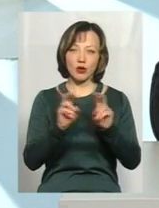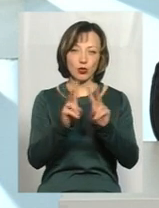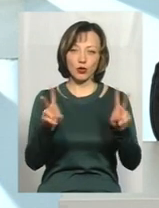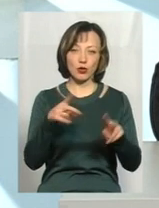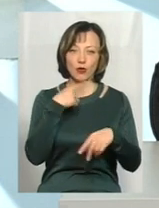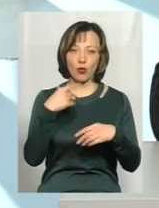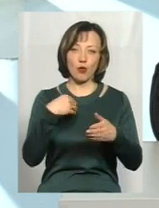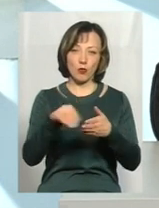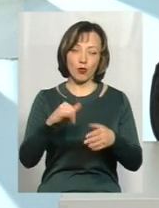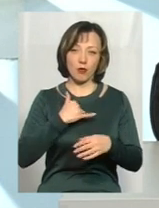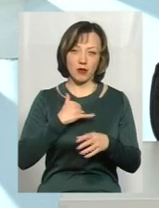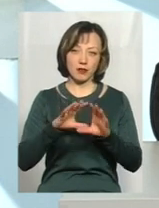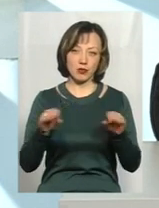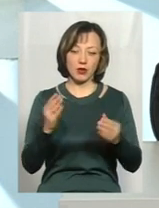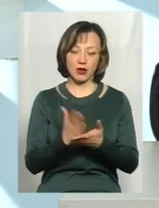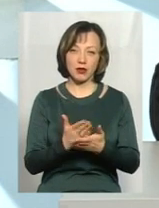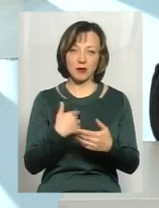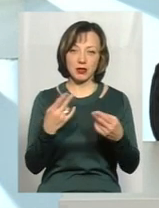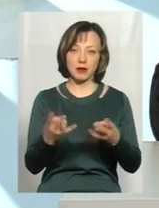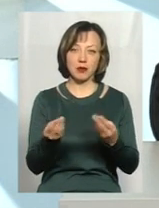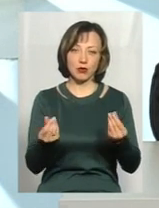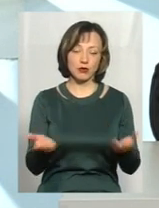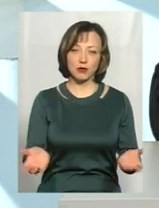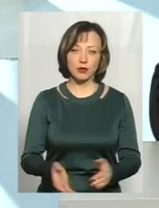купіть, от мене є, купіть, от мене є, мені треба гроші.